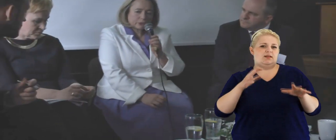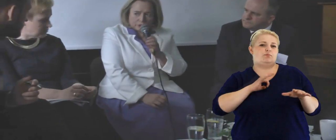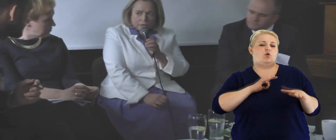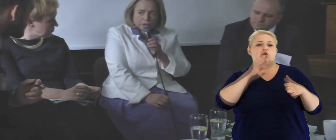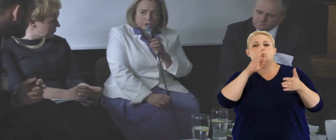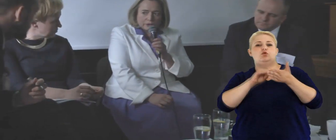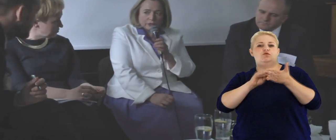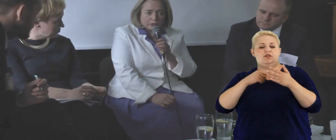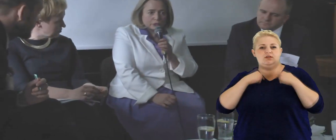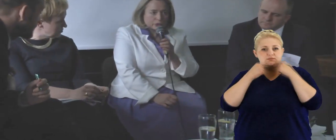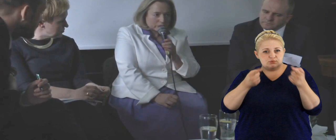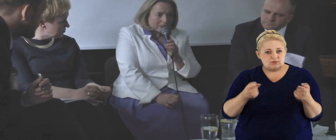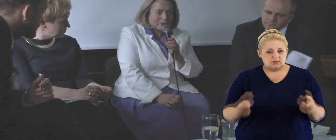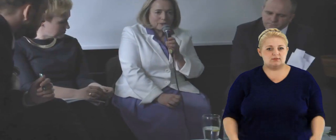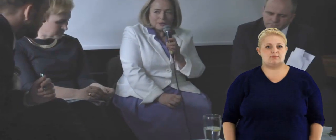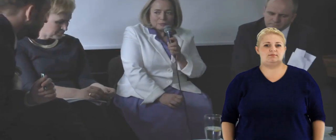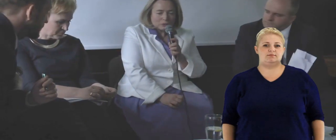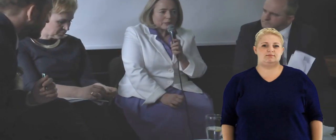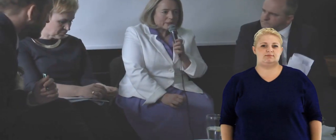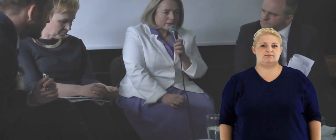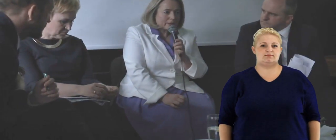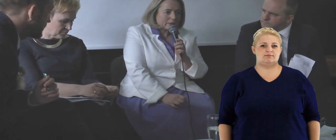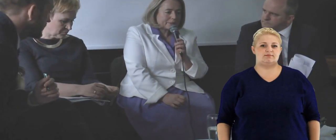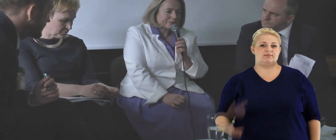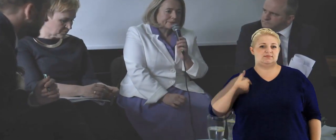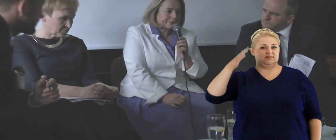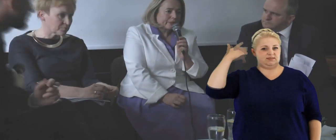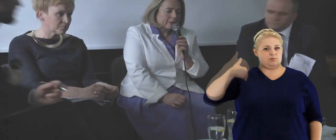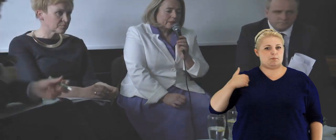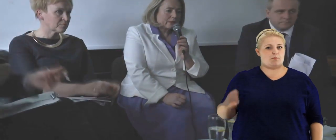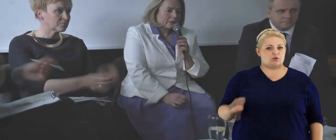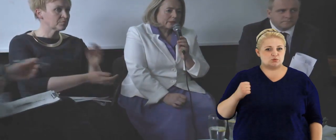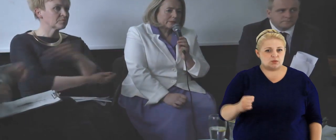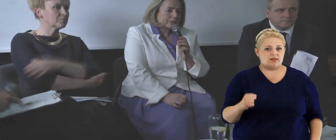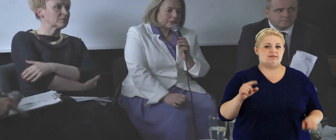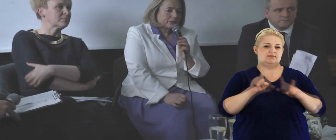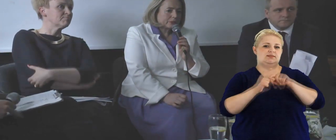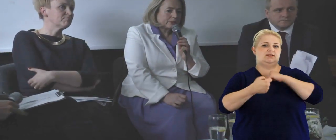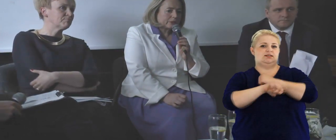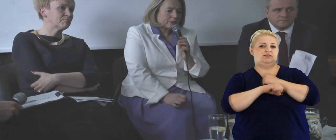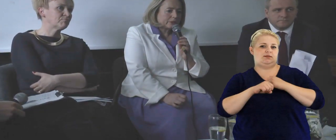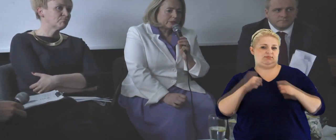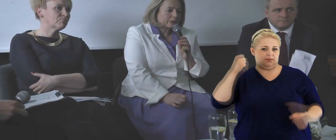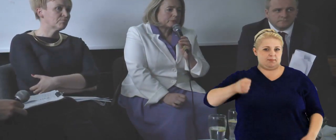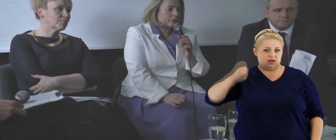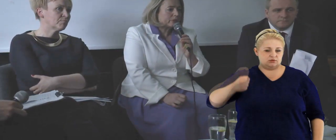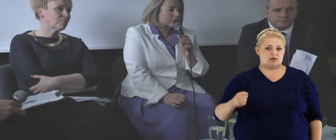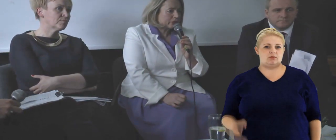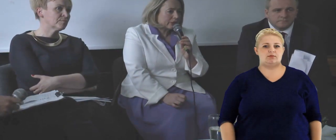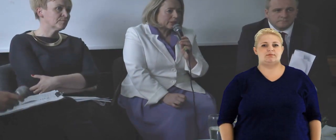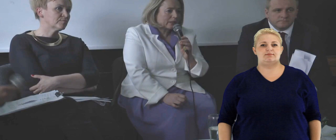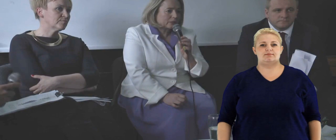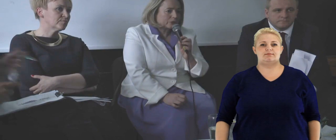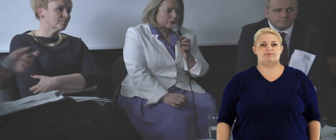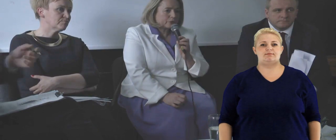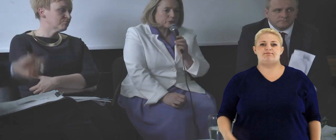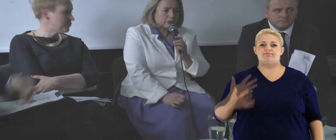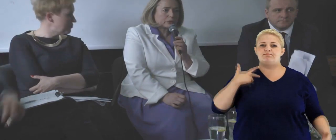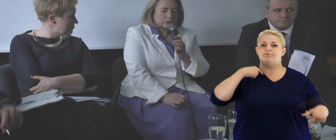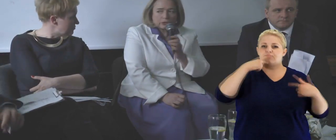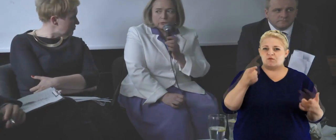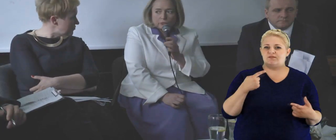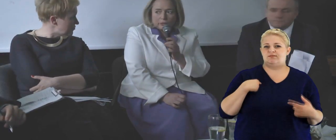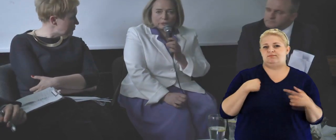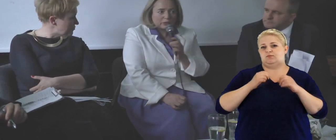odwołać też do swoich doświadczeń już jako posłanki i wicemarszałkini i żeby powiedzieć, że ja oczywiście